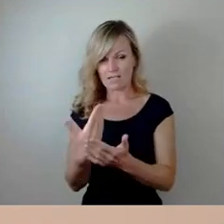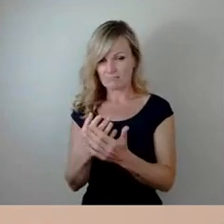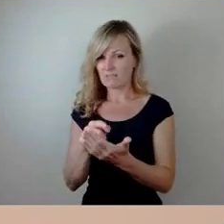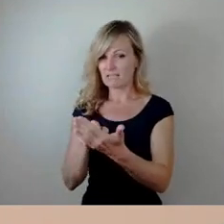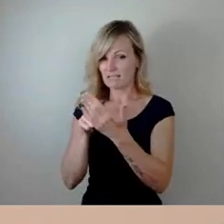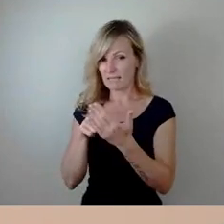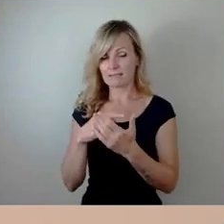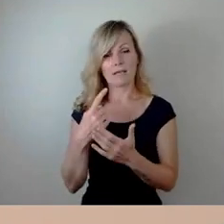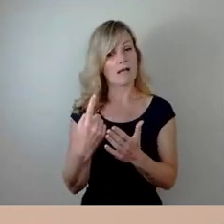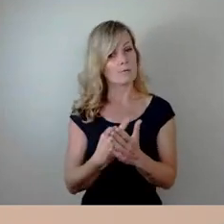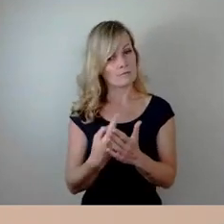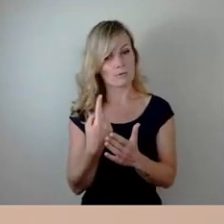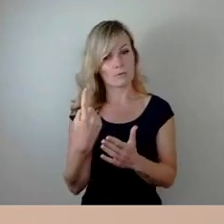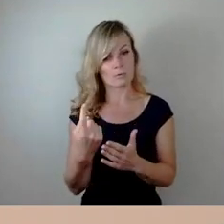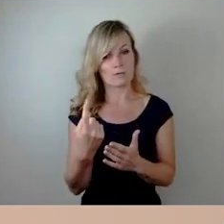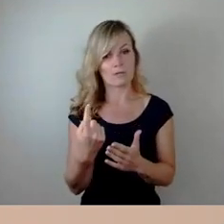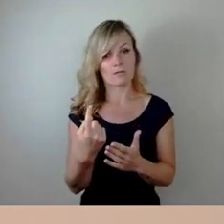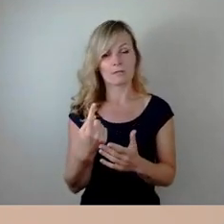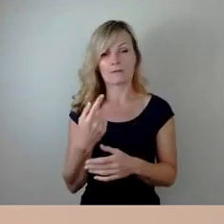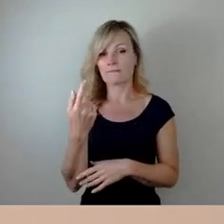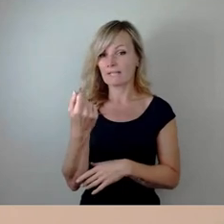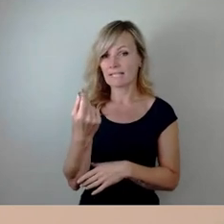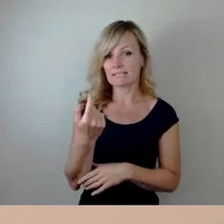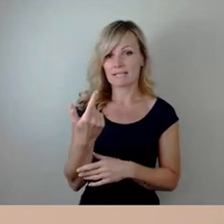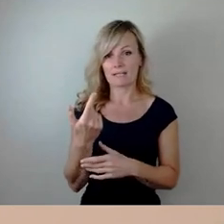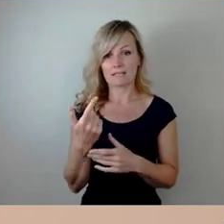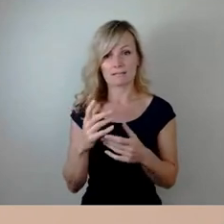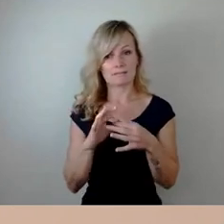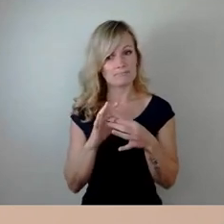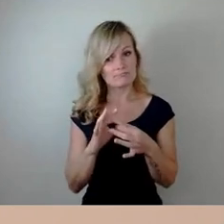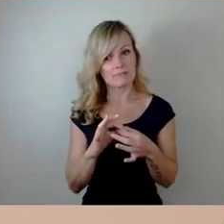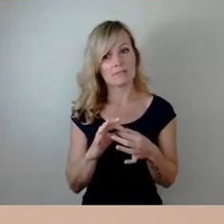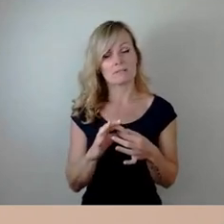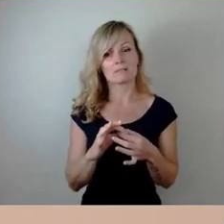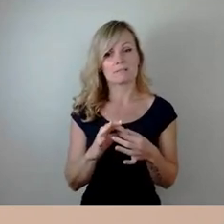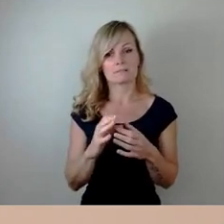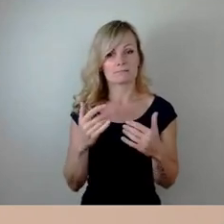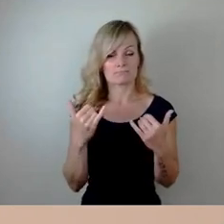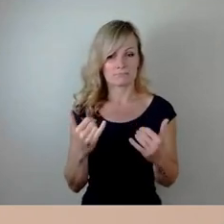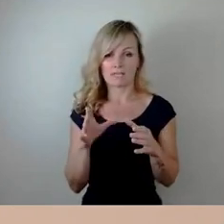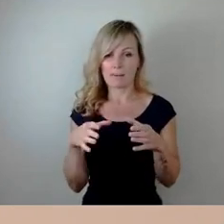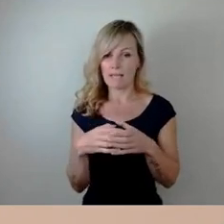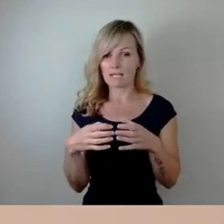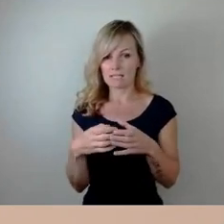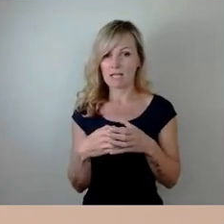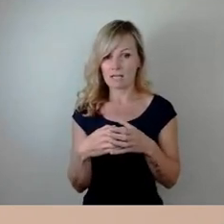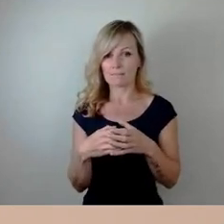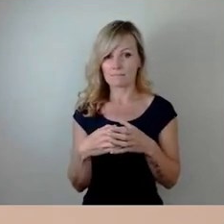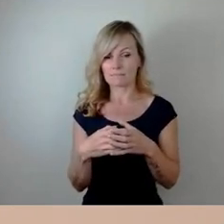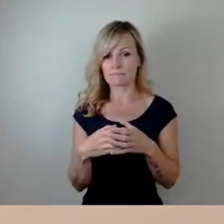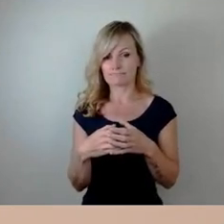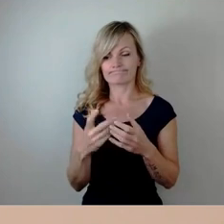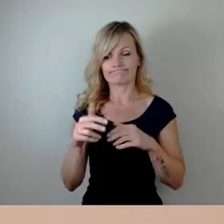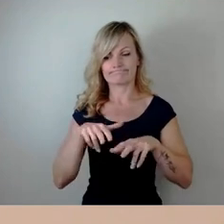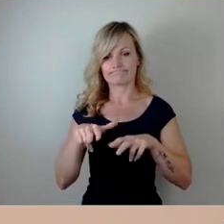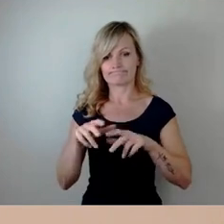Herausforderungen finanzieller Natur sind, die wir hier gemeinsam bewältigen müssen. Finanzieller Natur